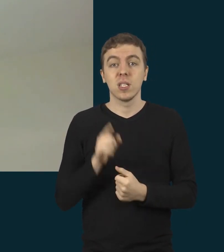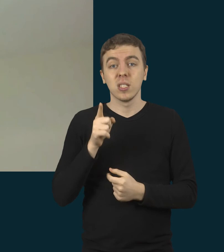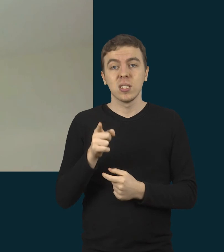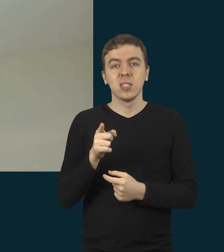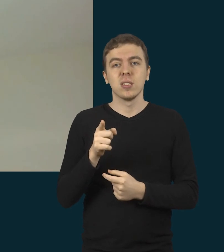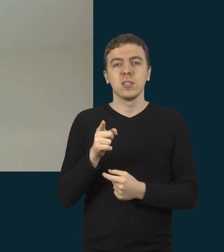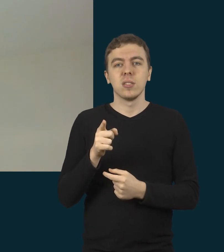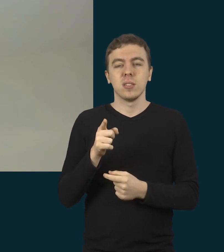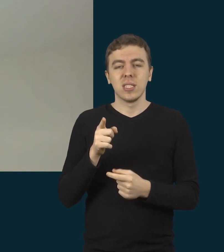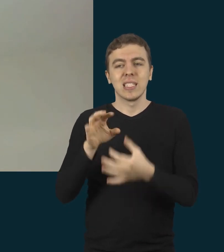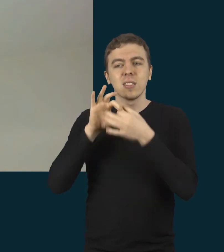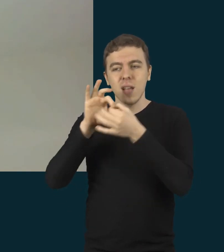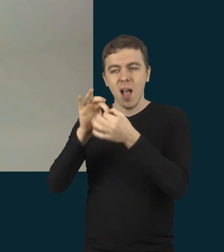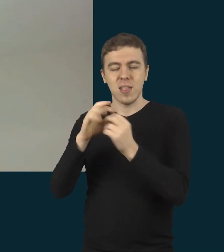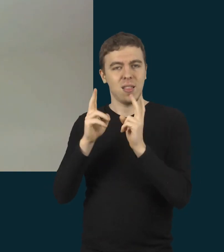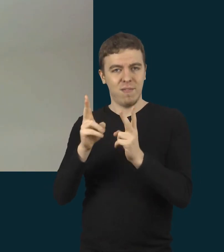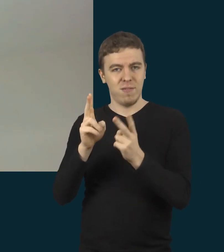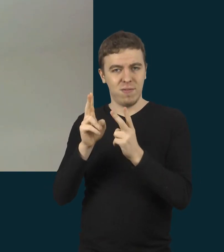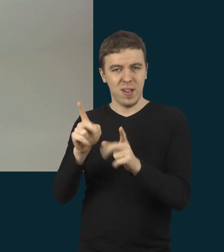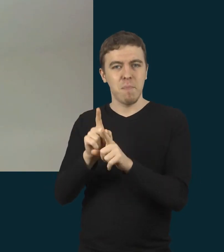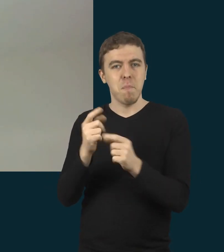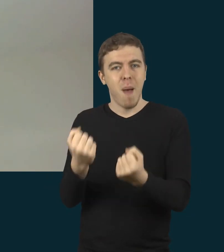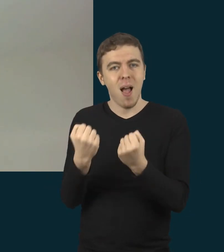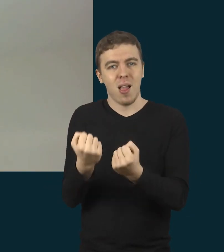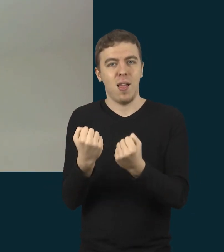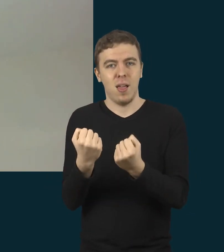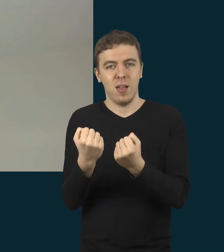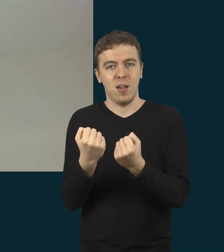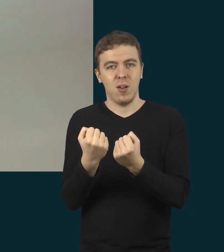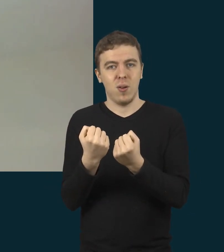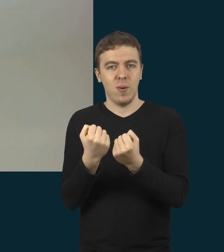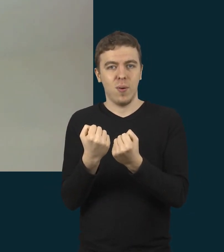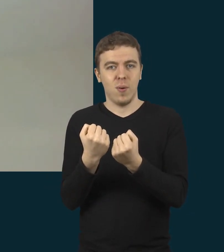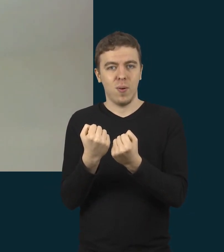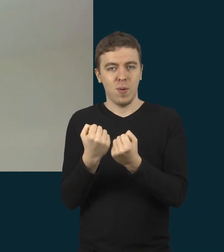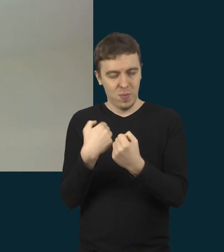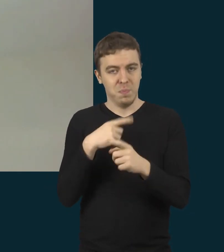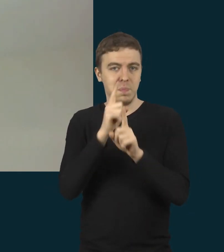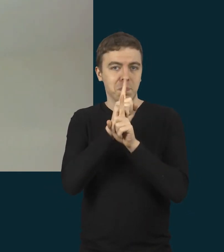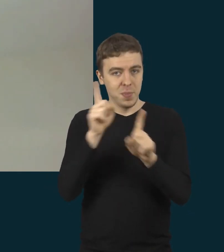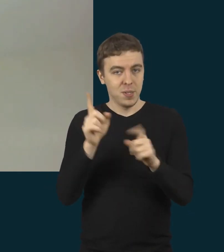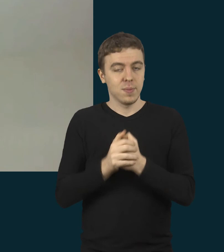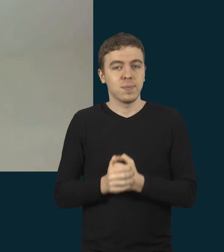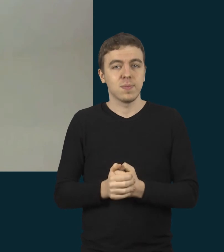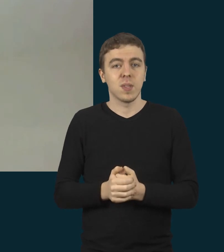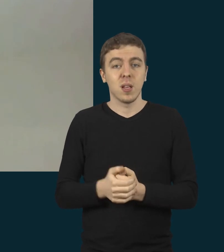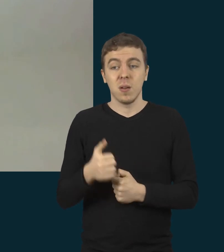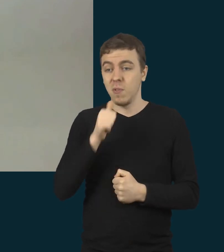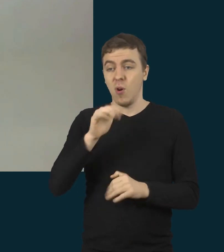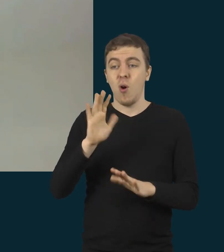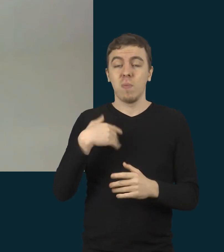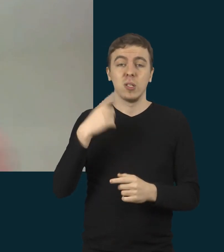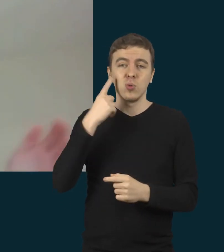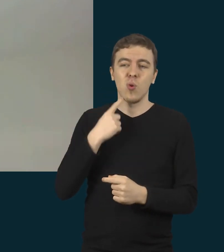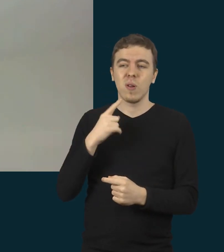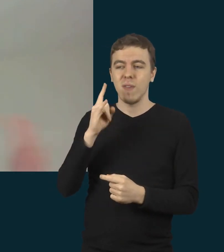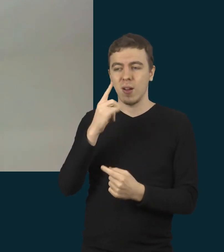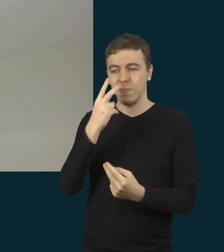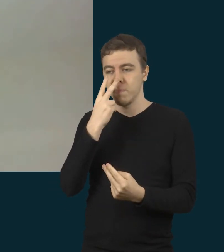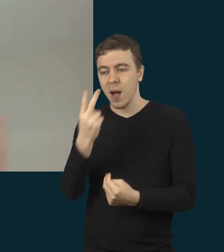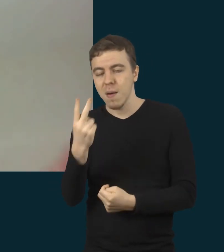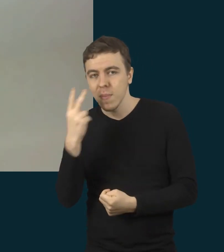palaikydavo tą santykią su vaiku, kad visgi mes norėjome pasimatyti su tais vaikais, o ne tik